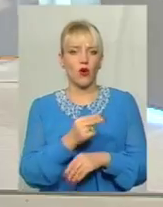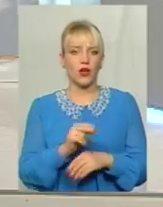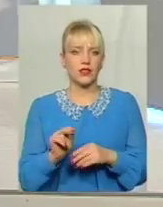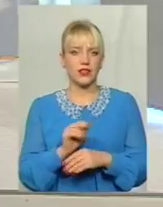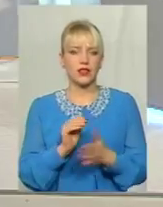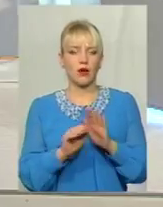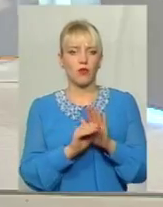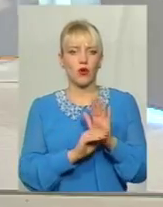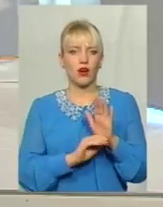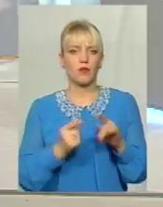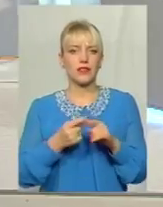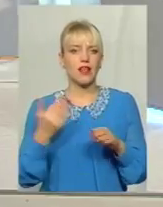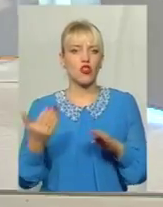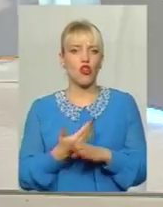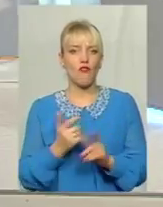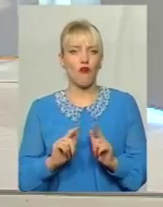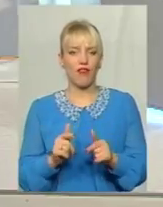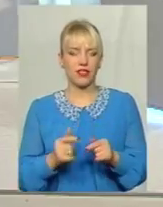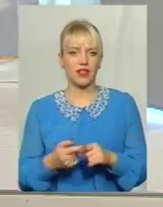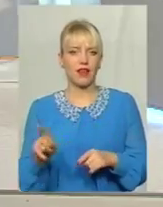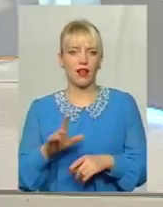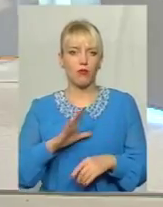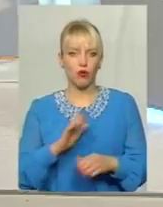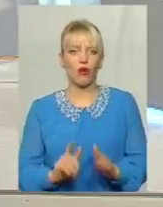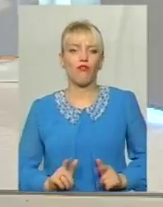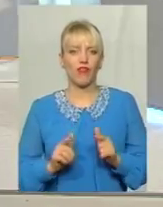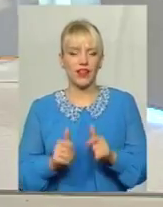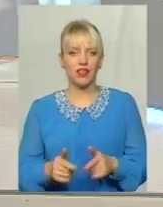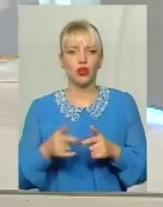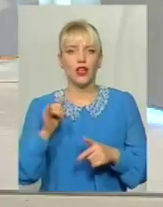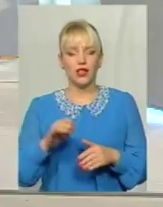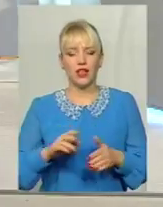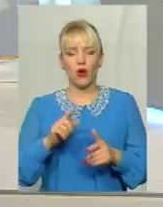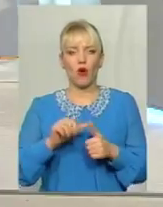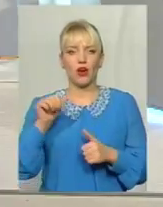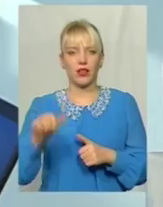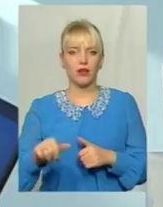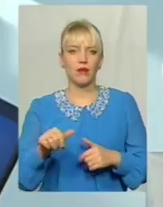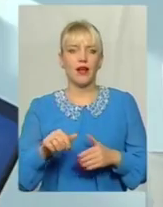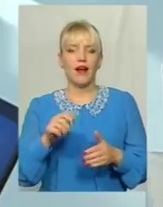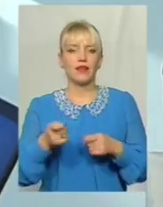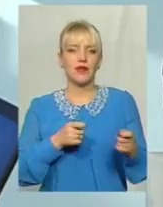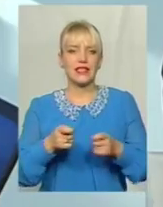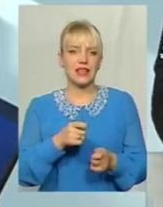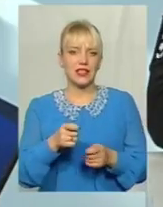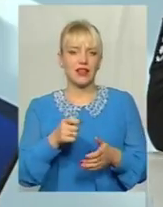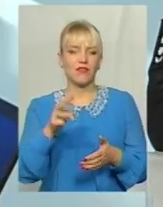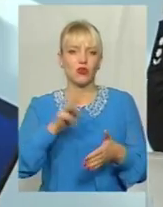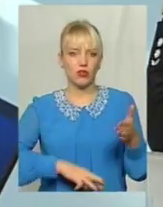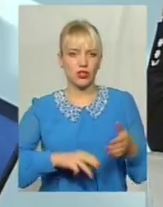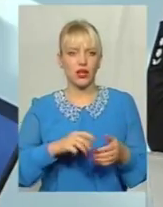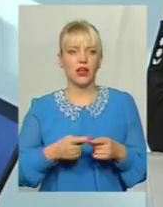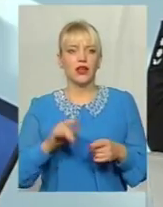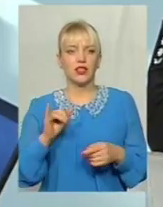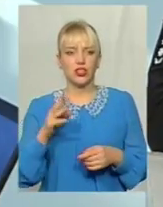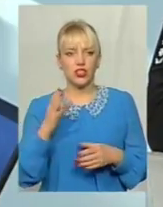новела, яка була введена І крім адміністративного стягнення, людина може, навіть не може, а